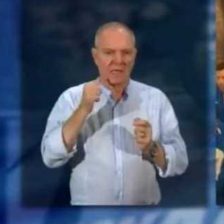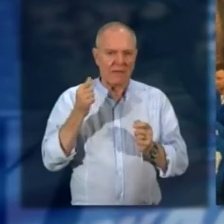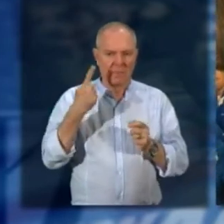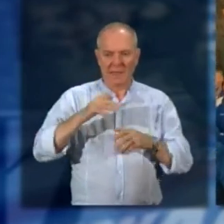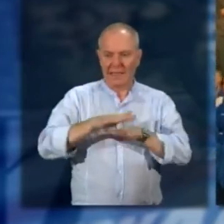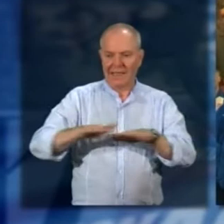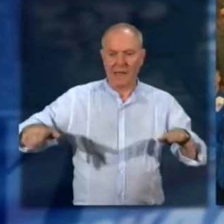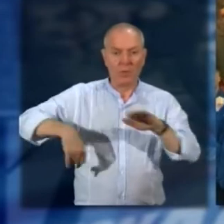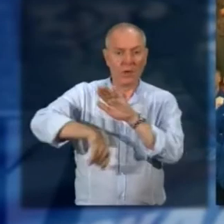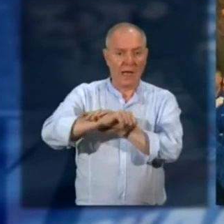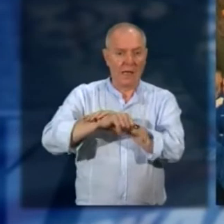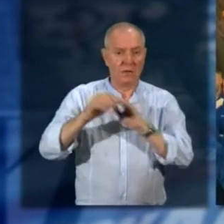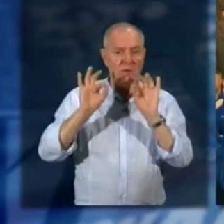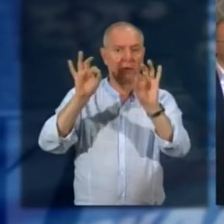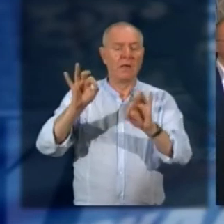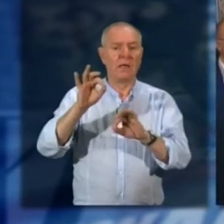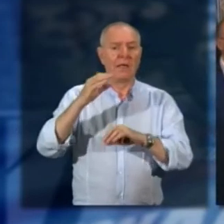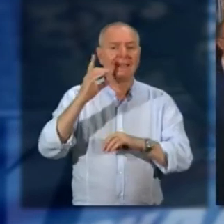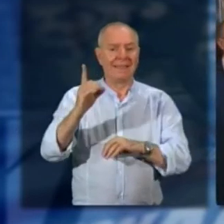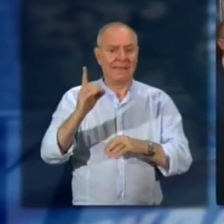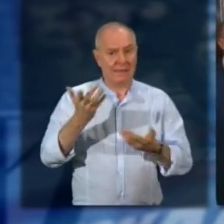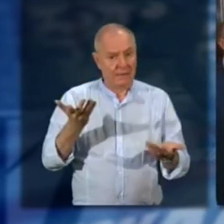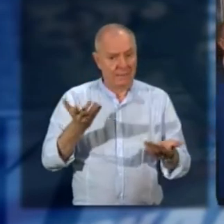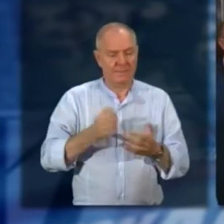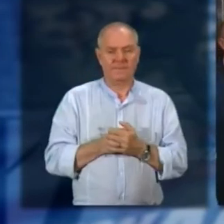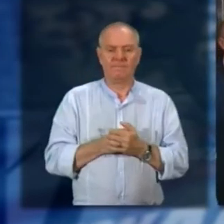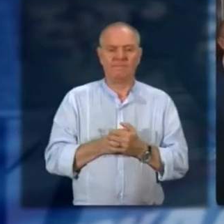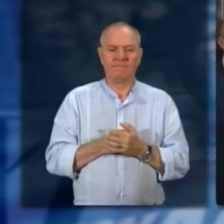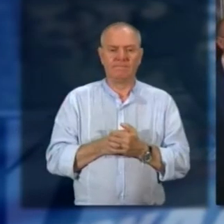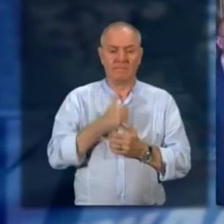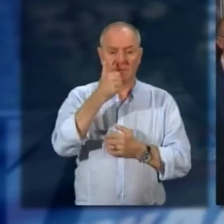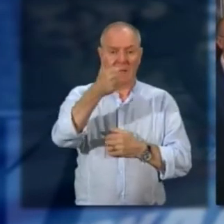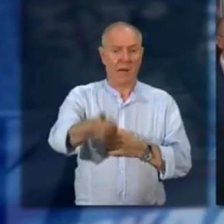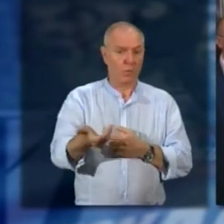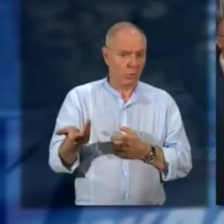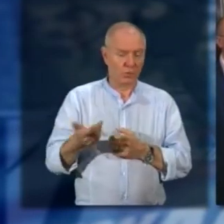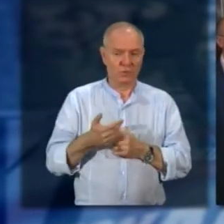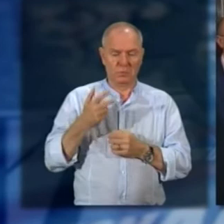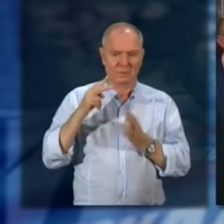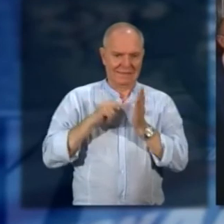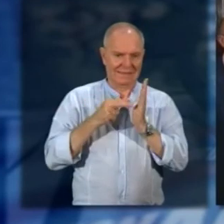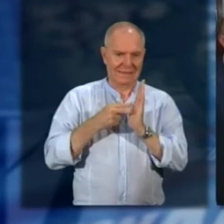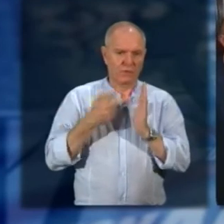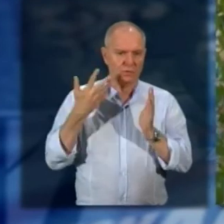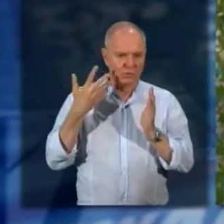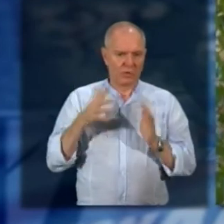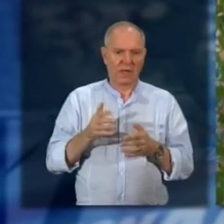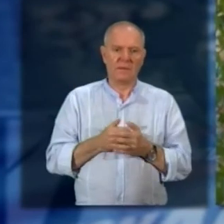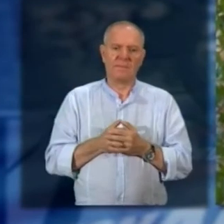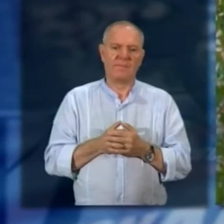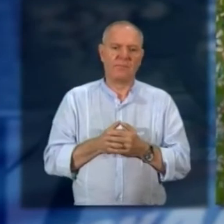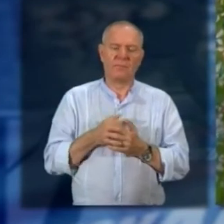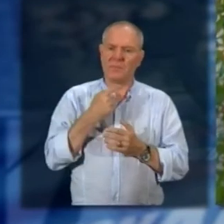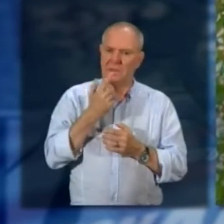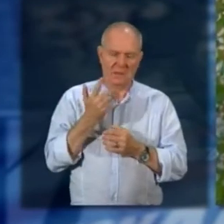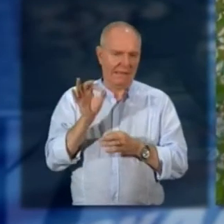poter affrontare la serie D Per quanto riguarda l'anno prossimo dal punto di vista tecnico si sta già pensando? Nulla